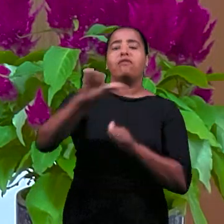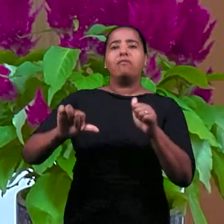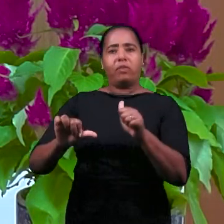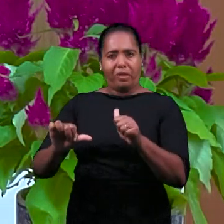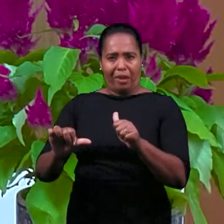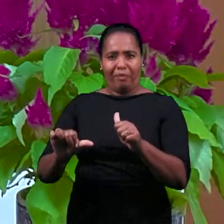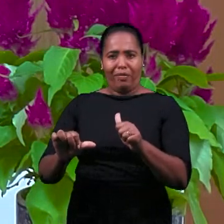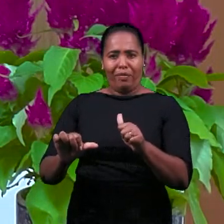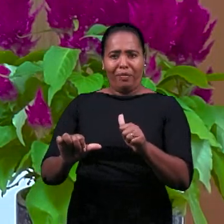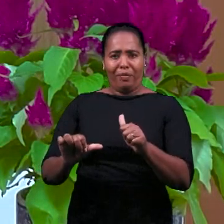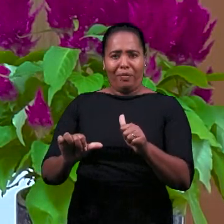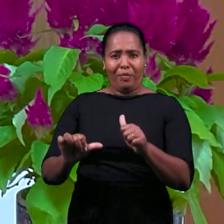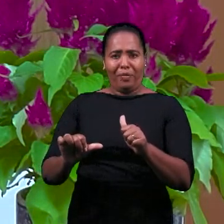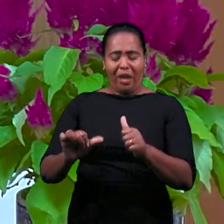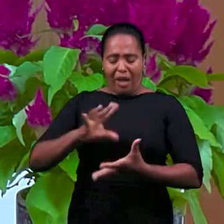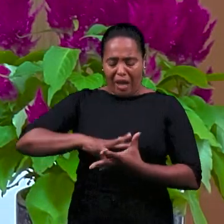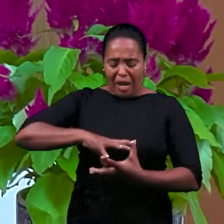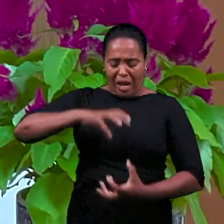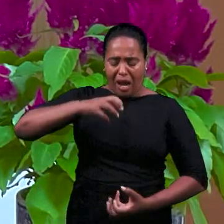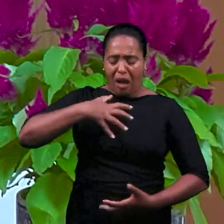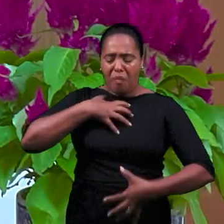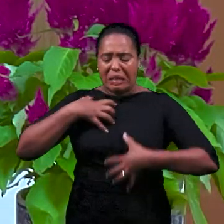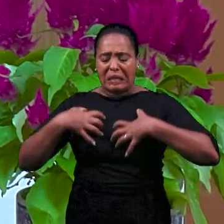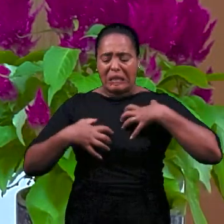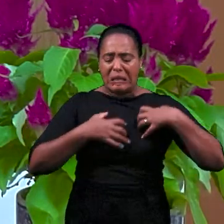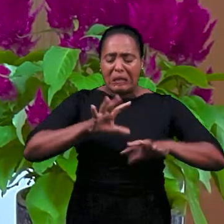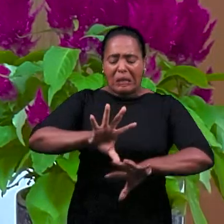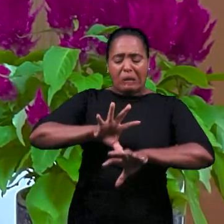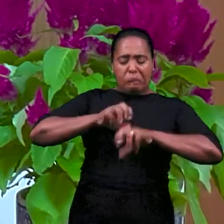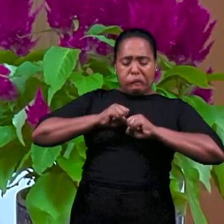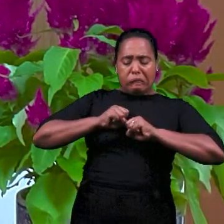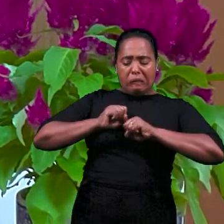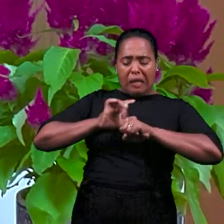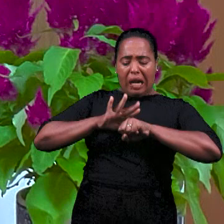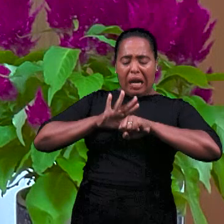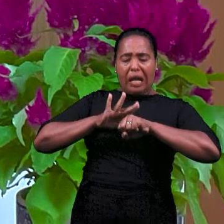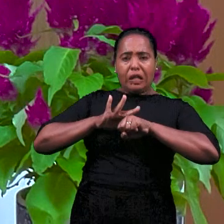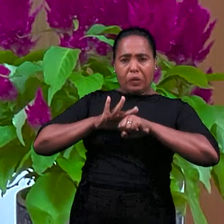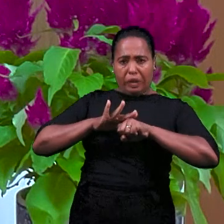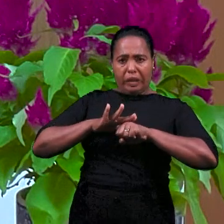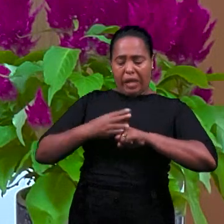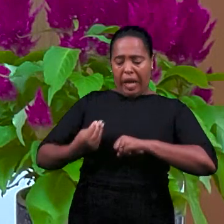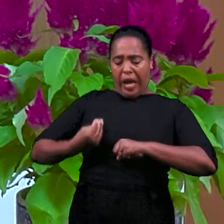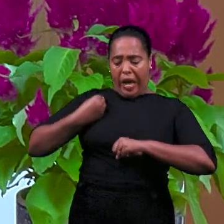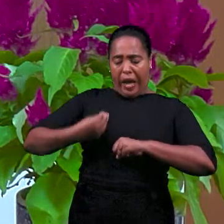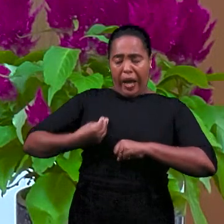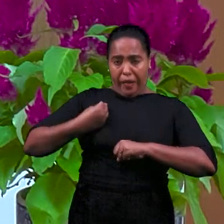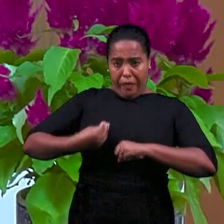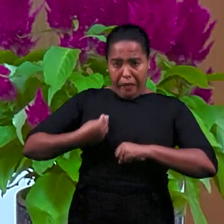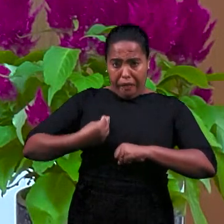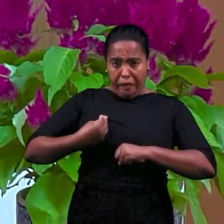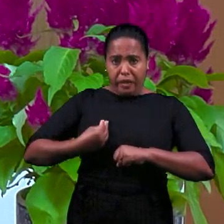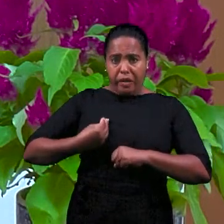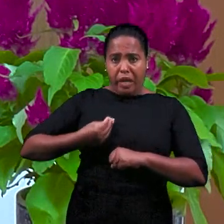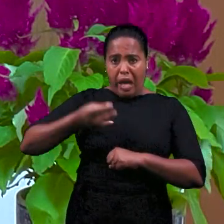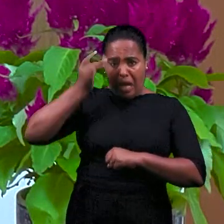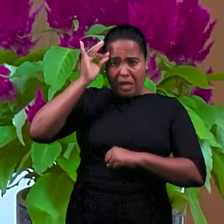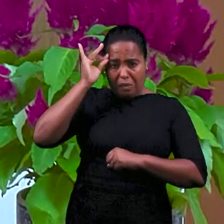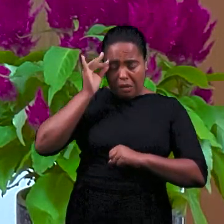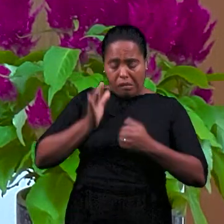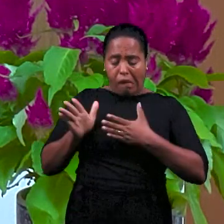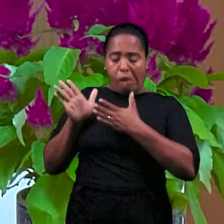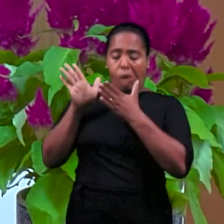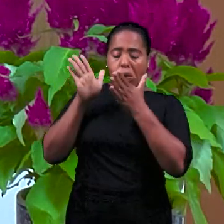сам верил, другие верят. И тогда душа, она будоражится, наступает духовная